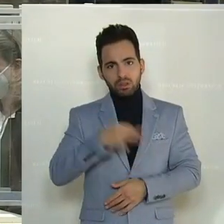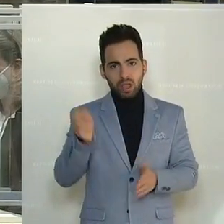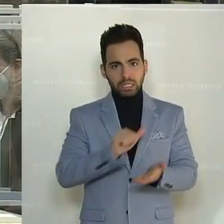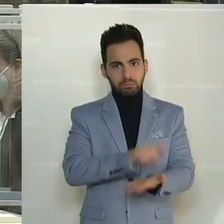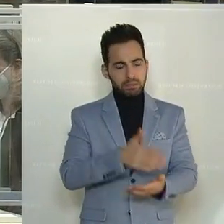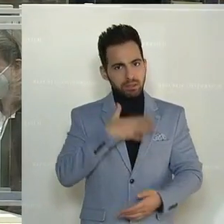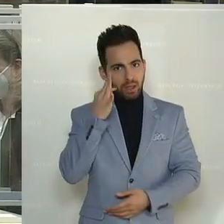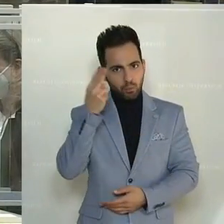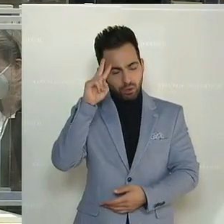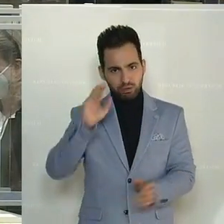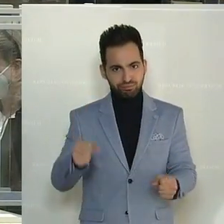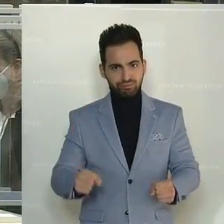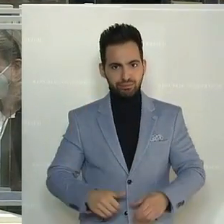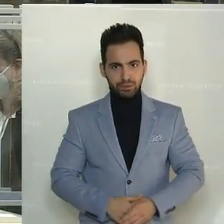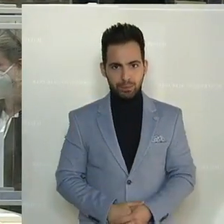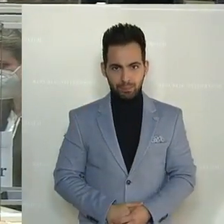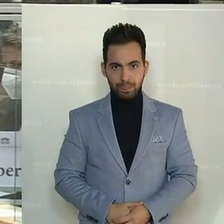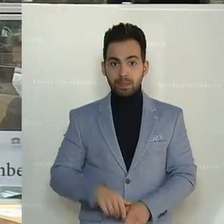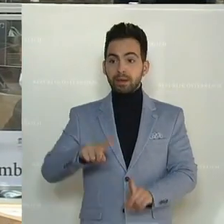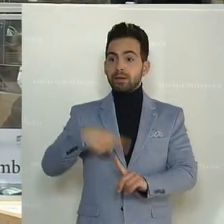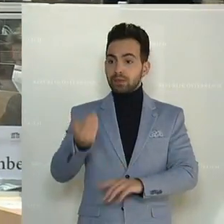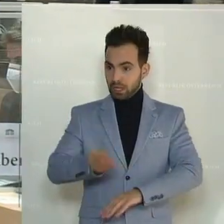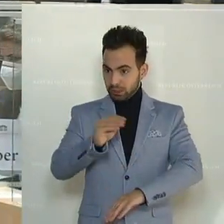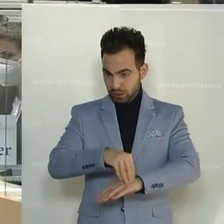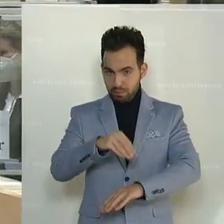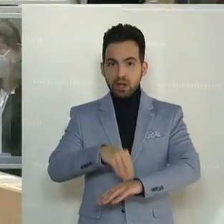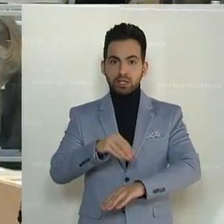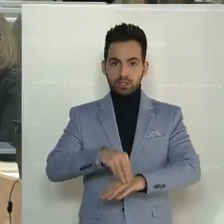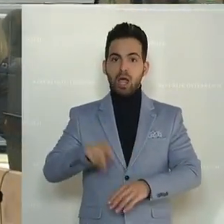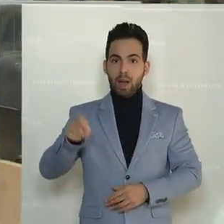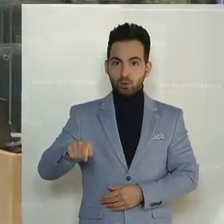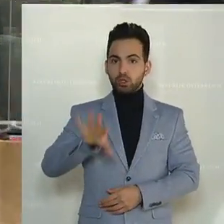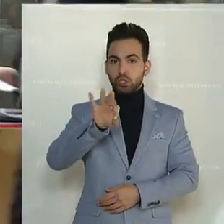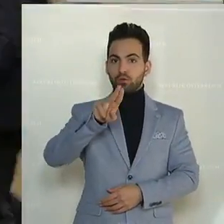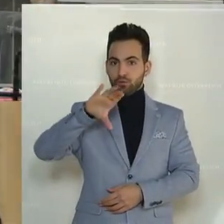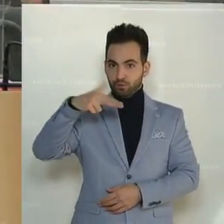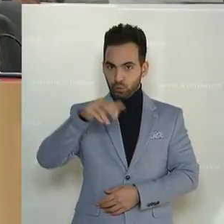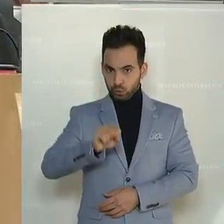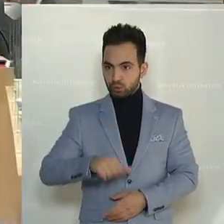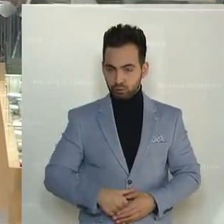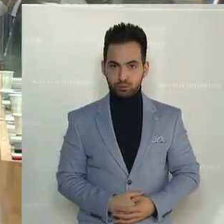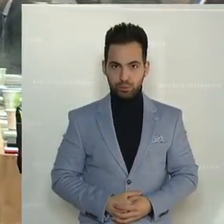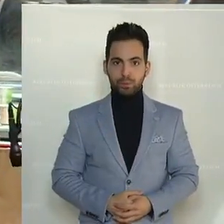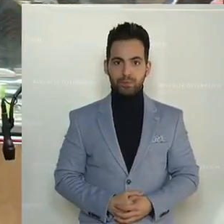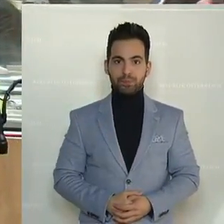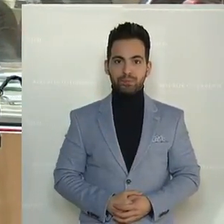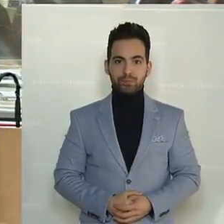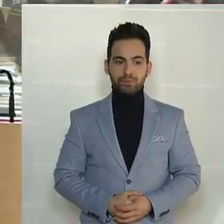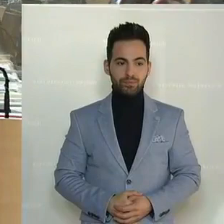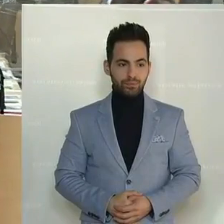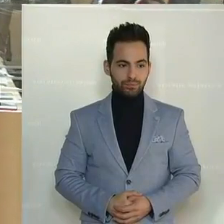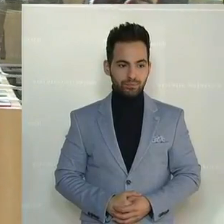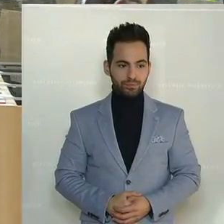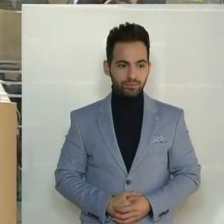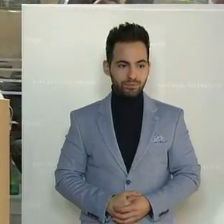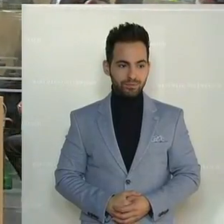Die Regierung würde seit Beginn der Pandemie mit Maßnahmen zur Unterstützung der Wirtschaft herum experimentieren, kritisiert Christoph Matznetter von der